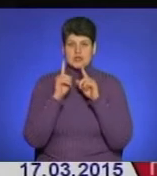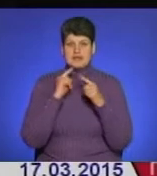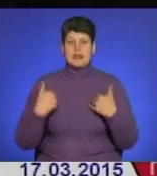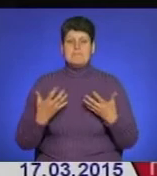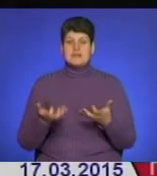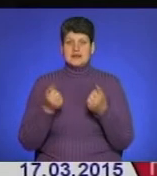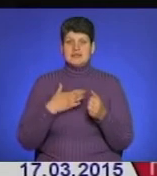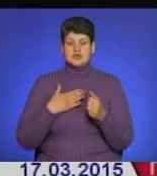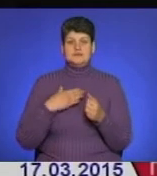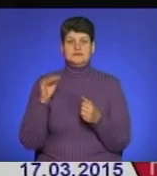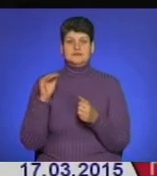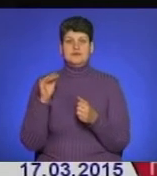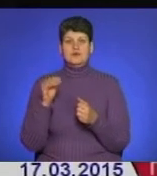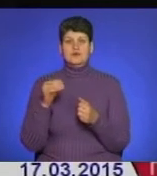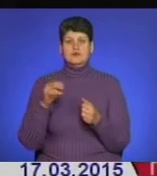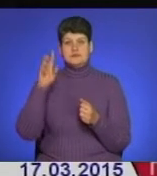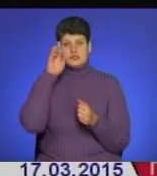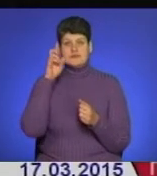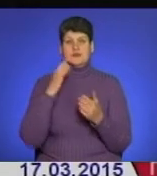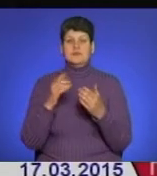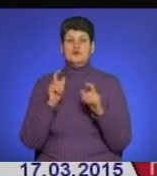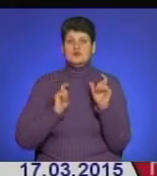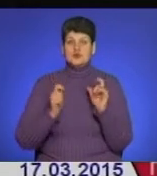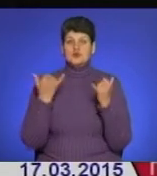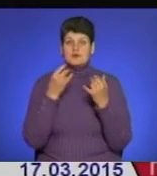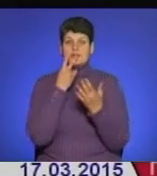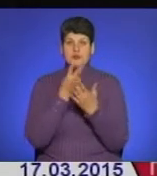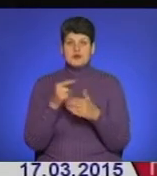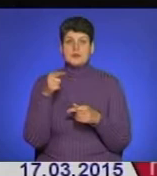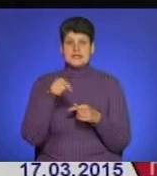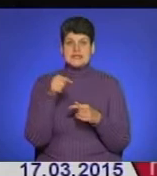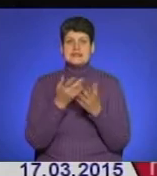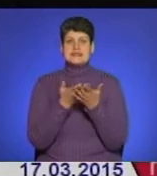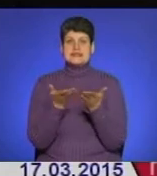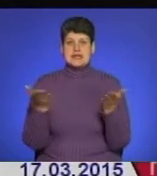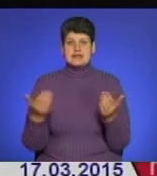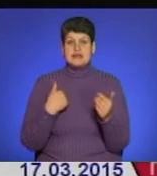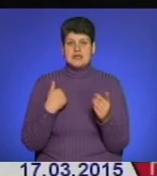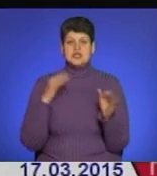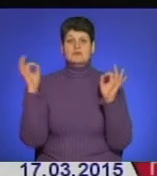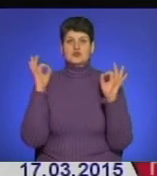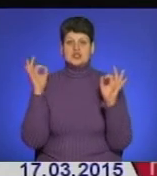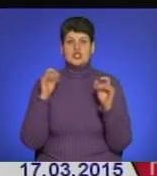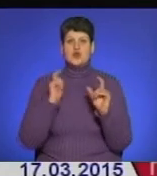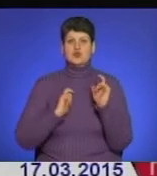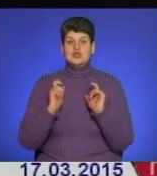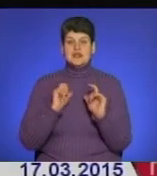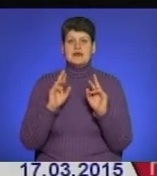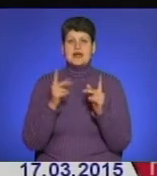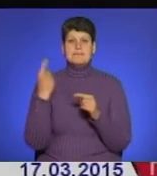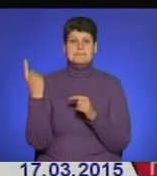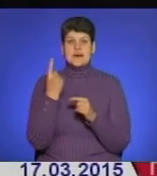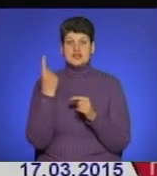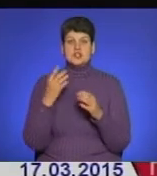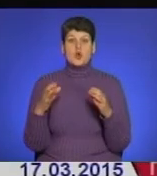нашими комунальними установами. Тобто сьогодні ми побачимо на цій сцені наше Тернопільське музичне училище як перший